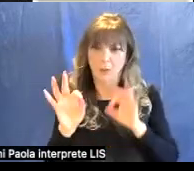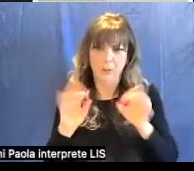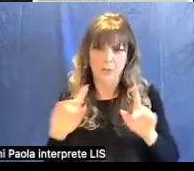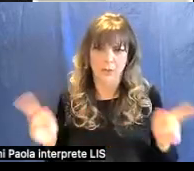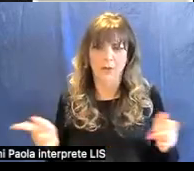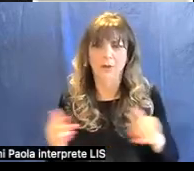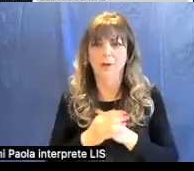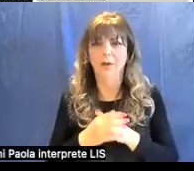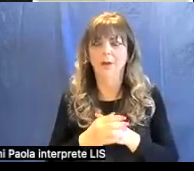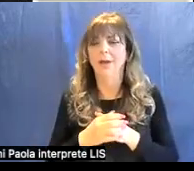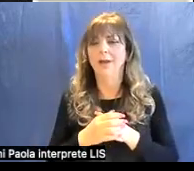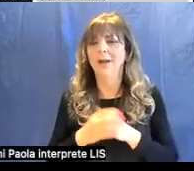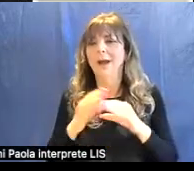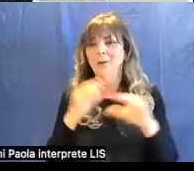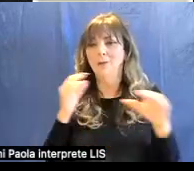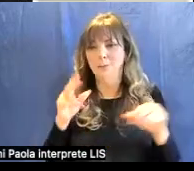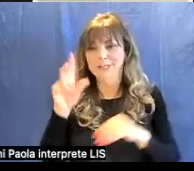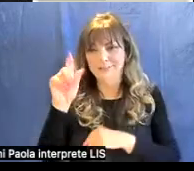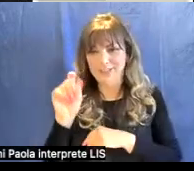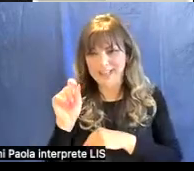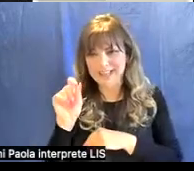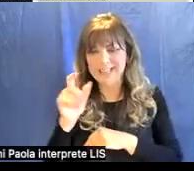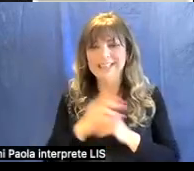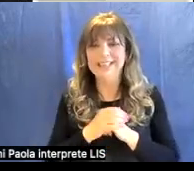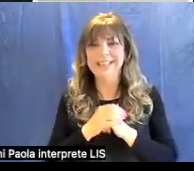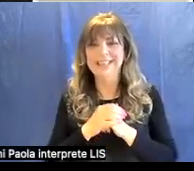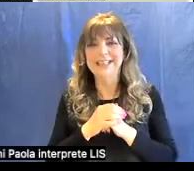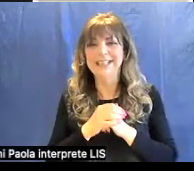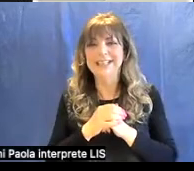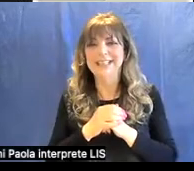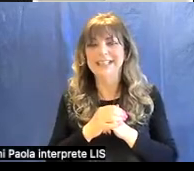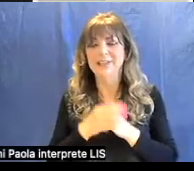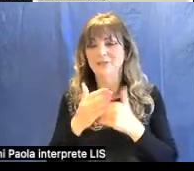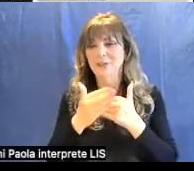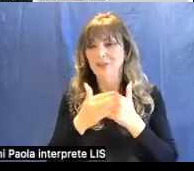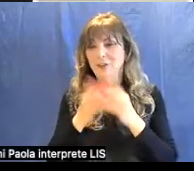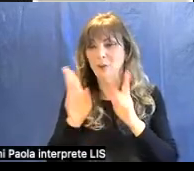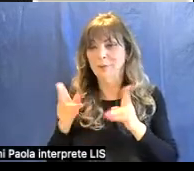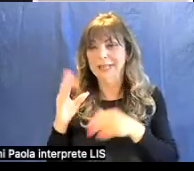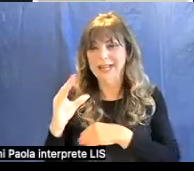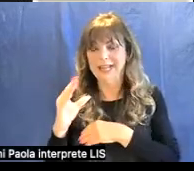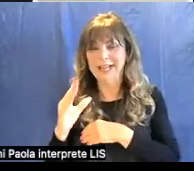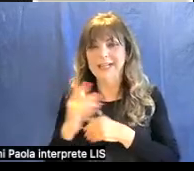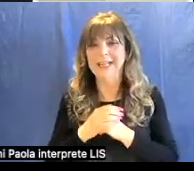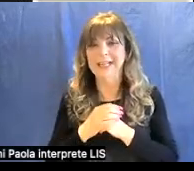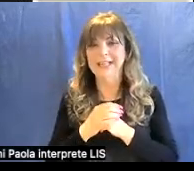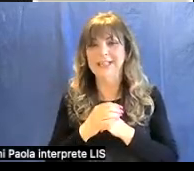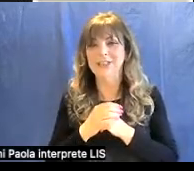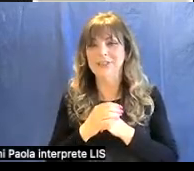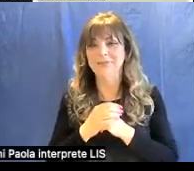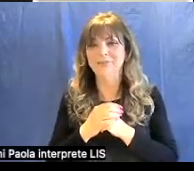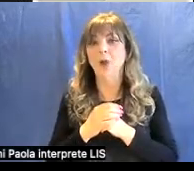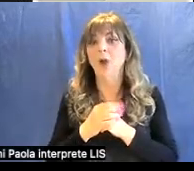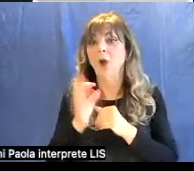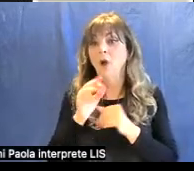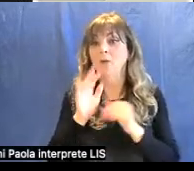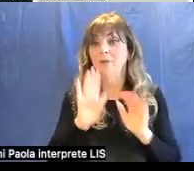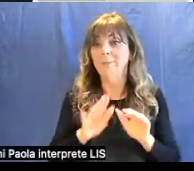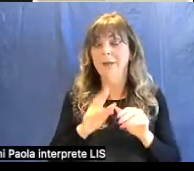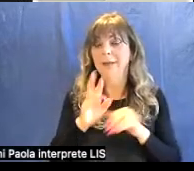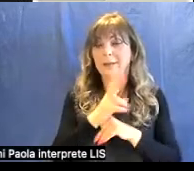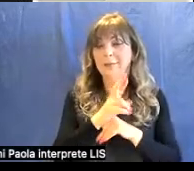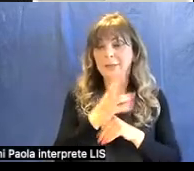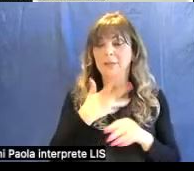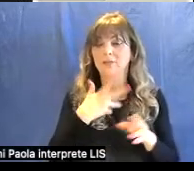'autobus 20, il tram, la capolina di Careggi,'ospedale, dalla fermata di Rifredi, del treno